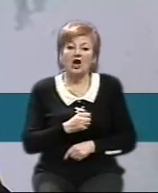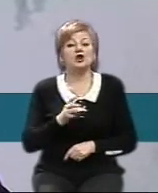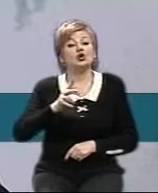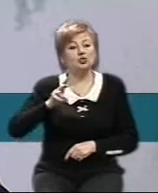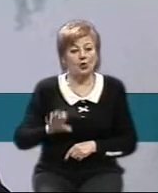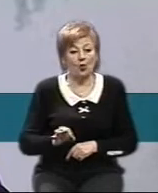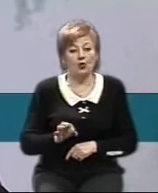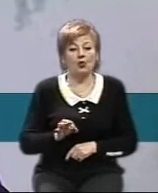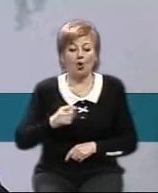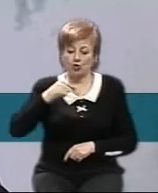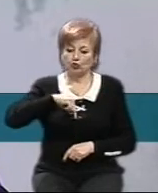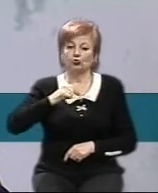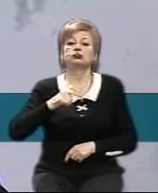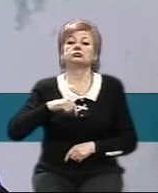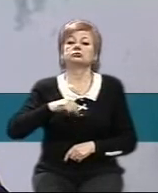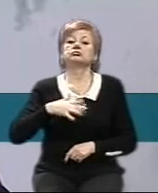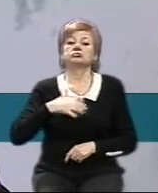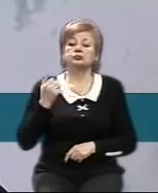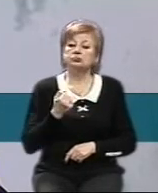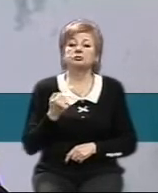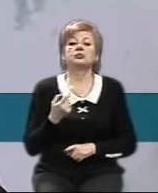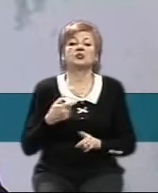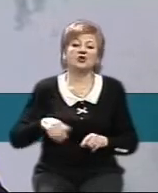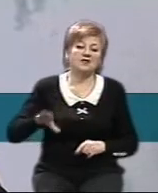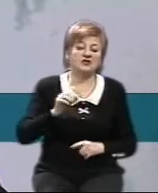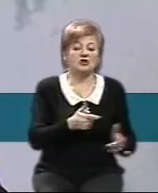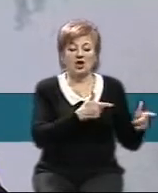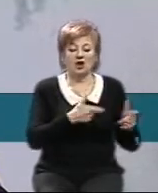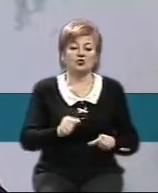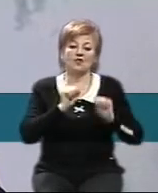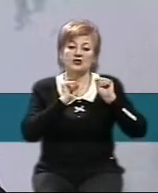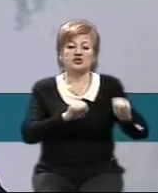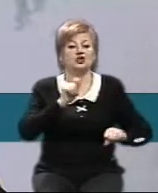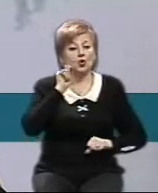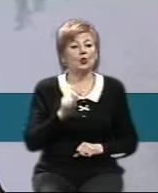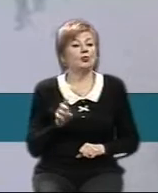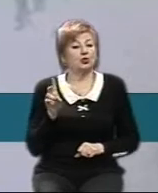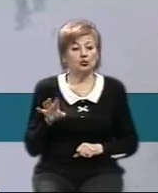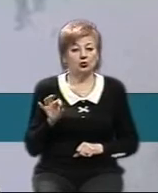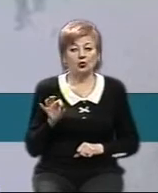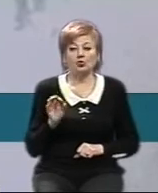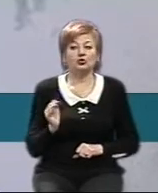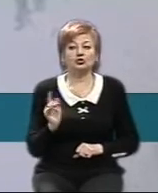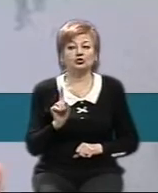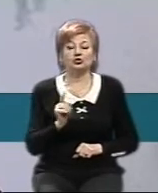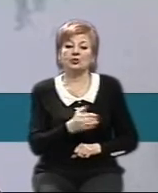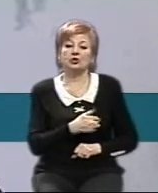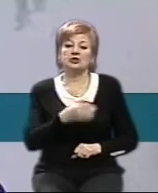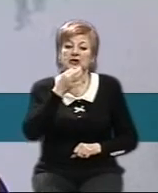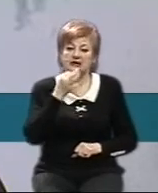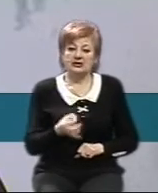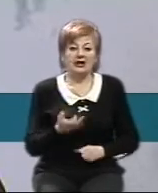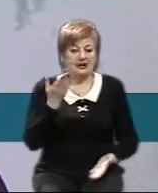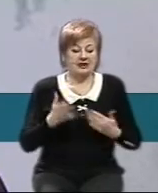тому дух і настрій, звісно, що всі готові були захищати Україну. Але, що б хотілося б сказати, коли ми зараз